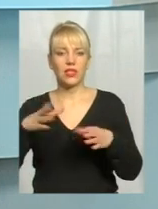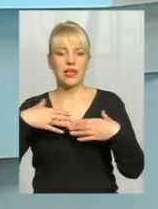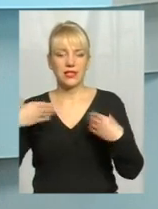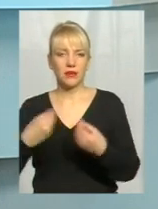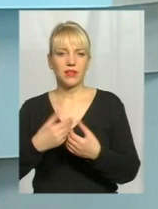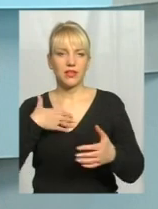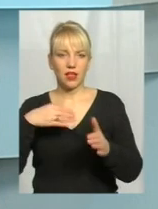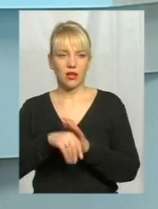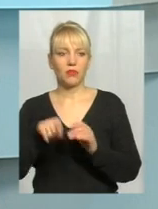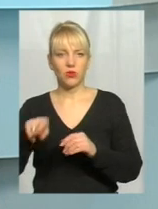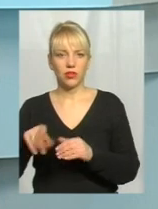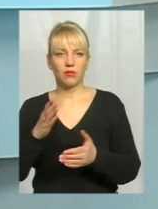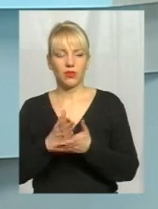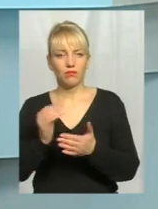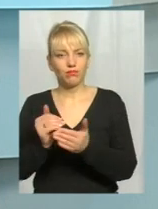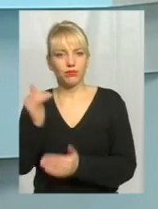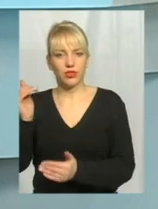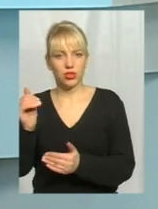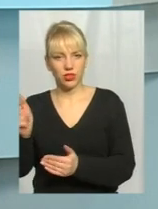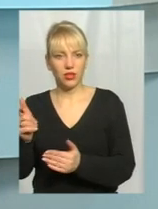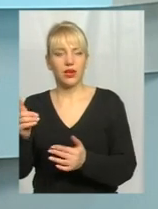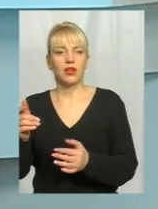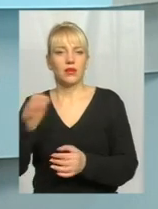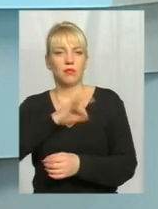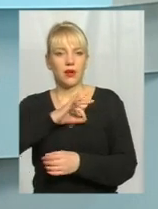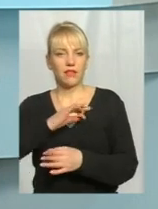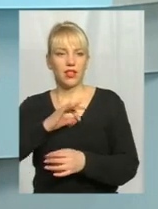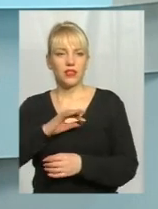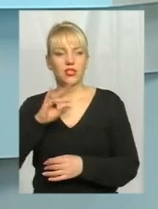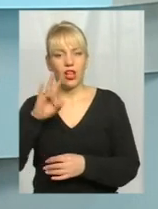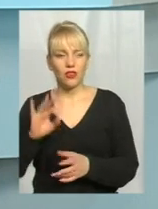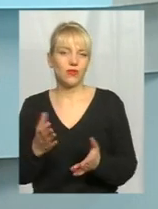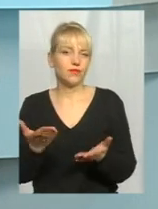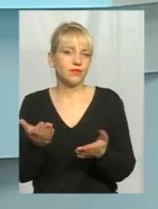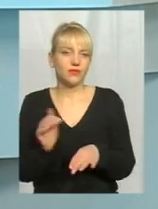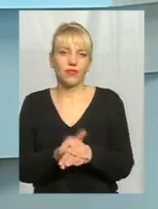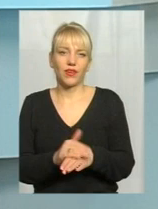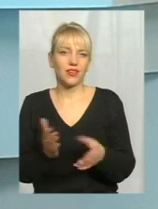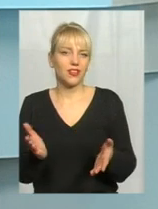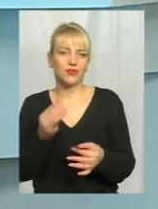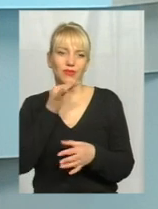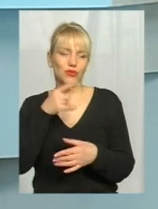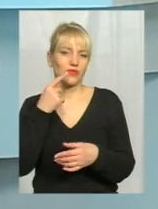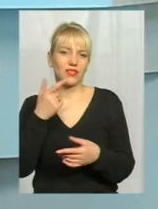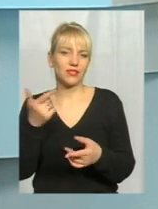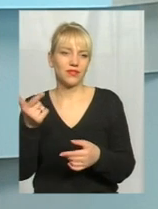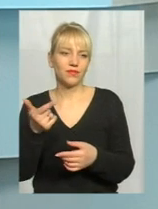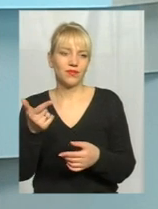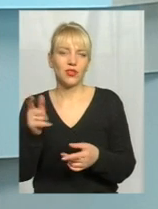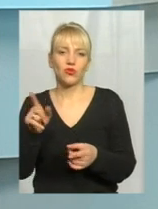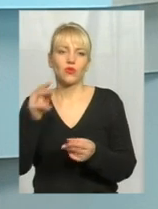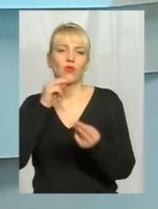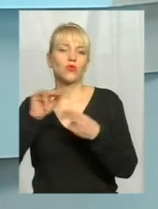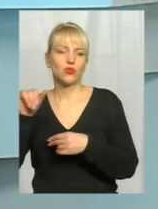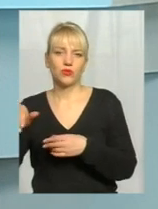бойових дій, то так, там преференції вищі, але фактично не можемо так говорити, що вони мають кращий пільг. Вони